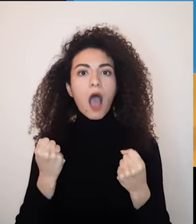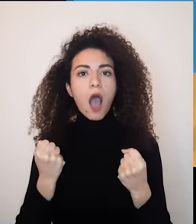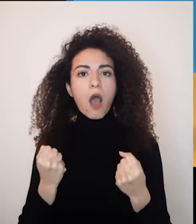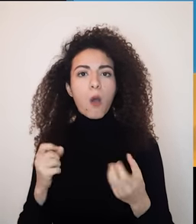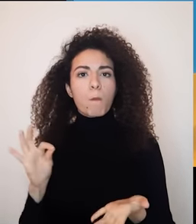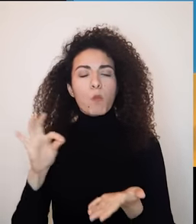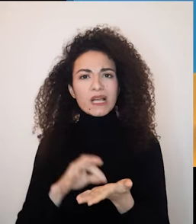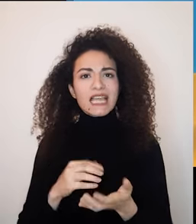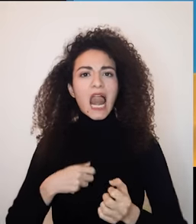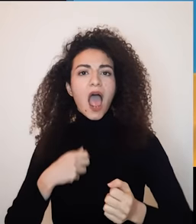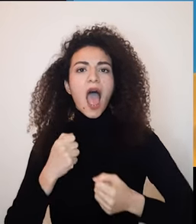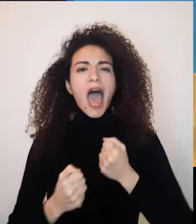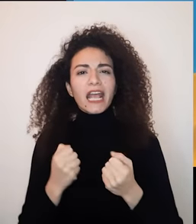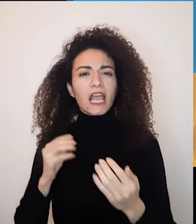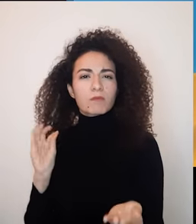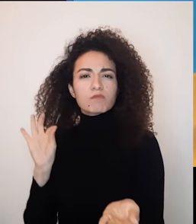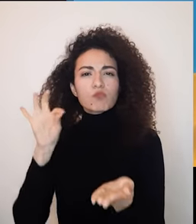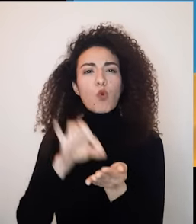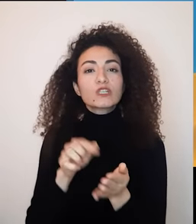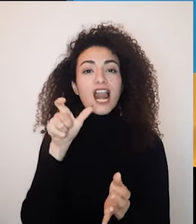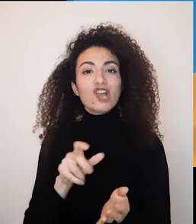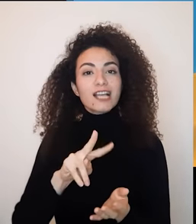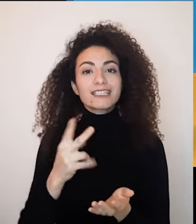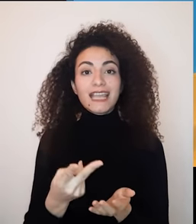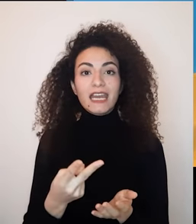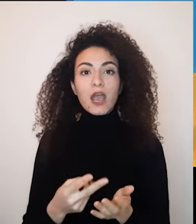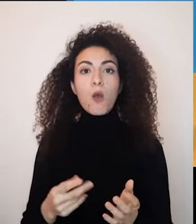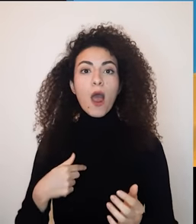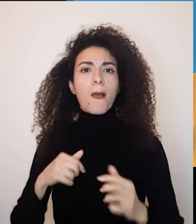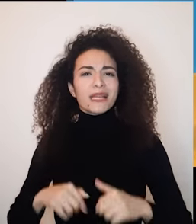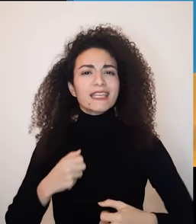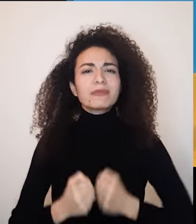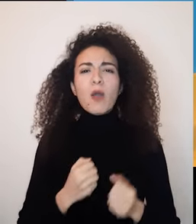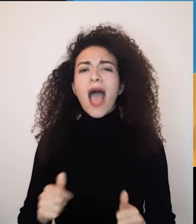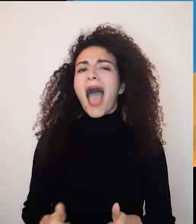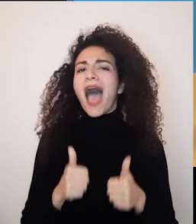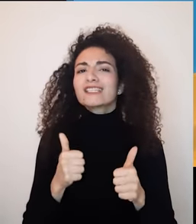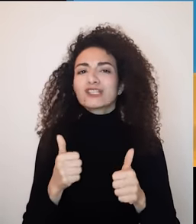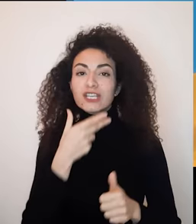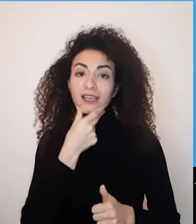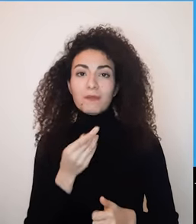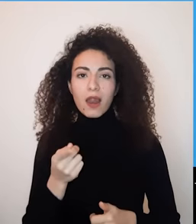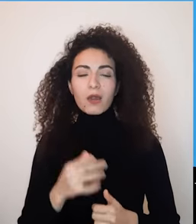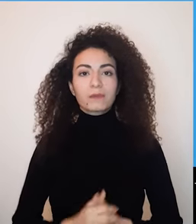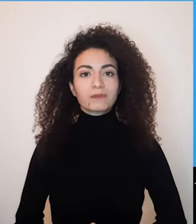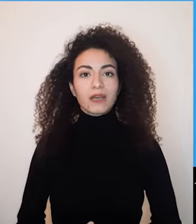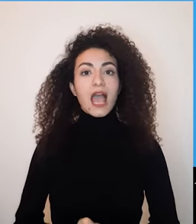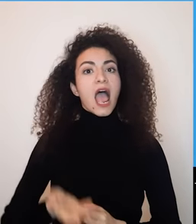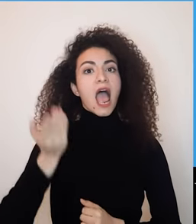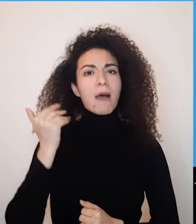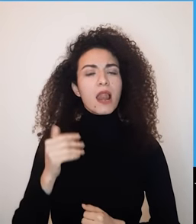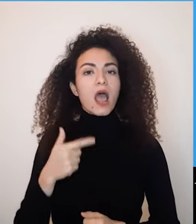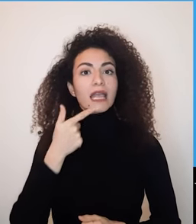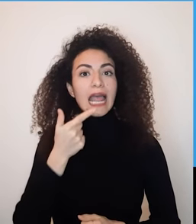طاقة بينتج عنا حركة صوب الآخر مع الرغبة بإنه أعطي أفضل ما عندي سبق وذكرنا